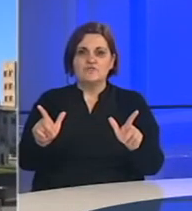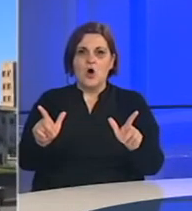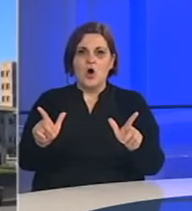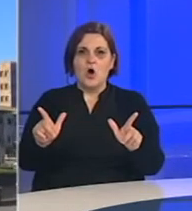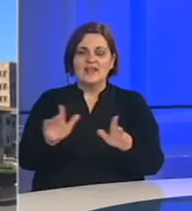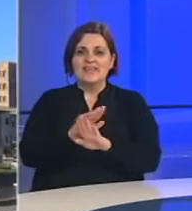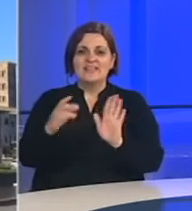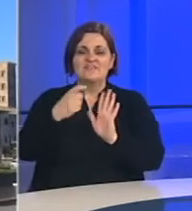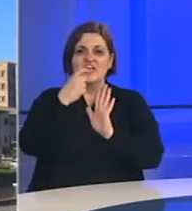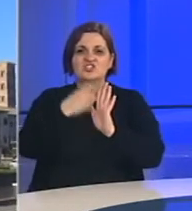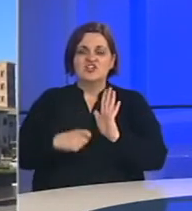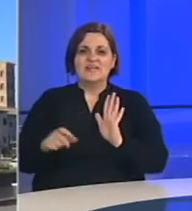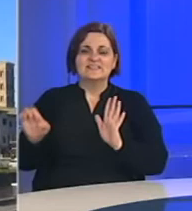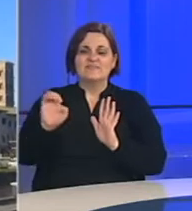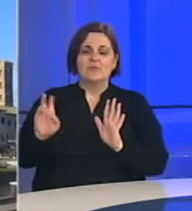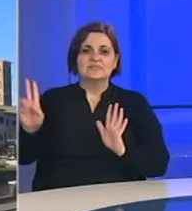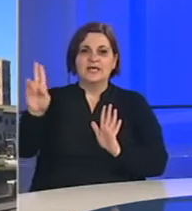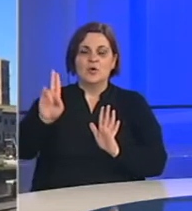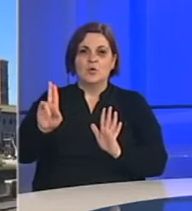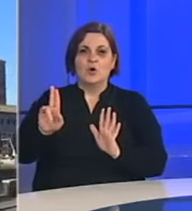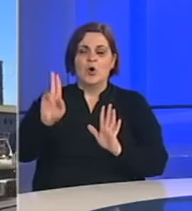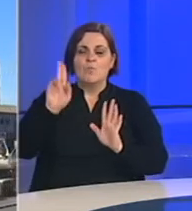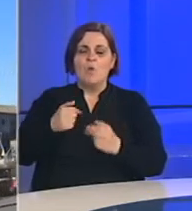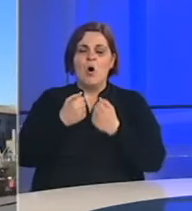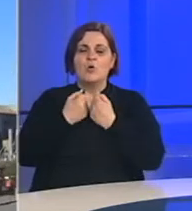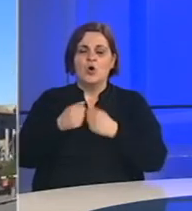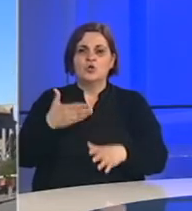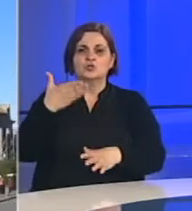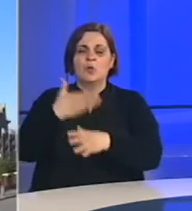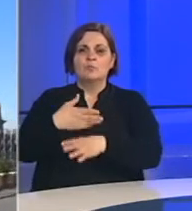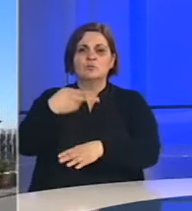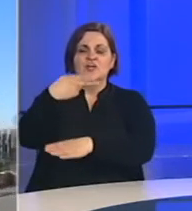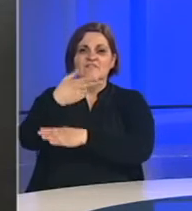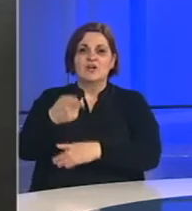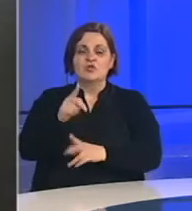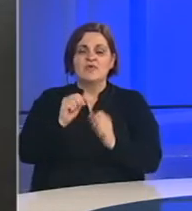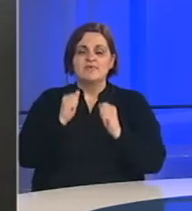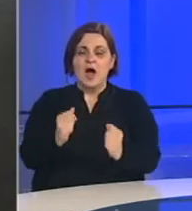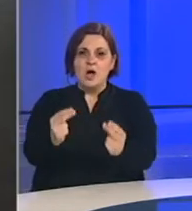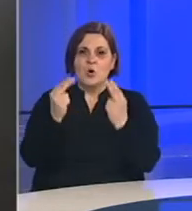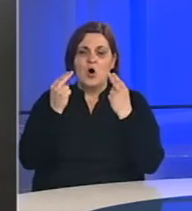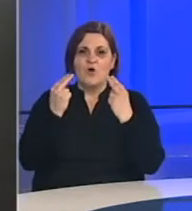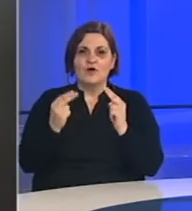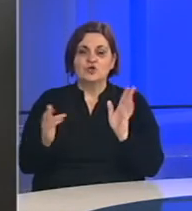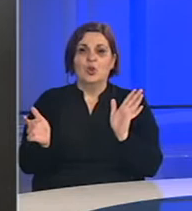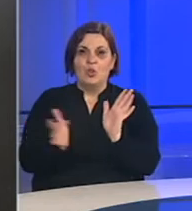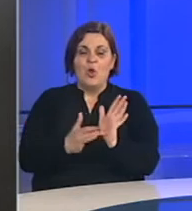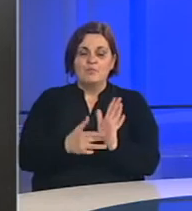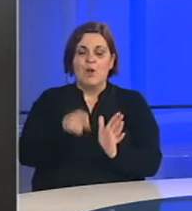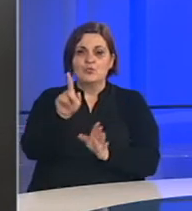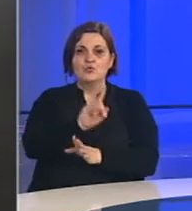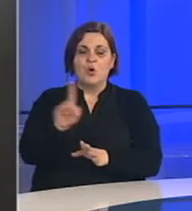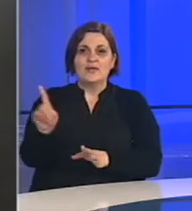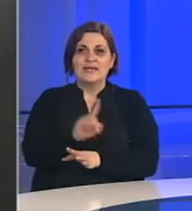sve članice mogu zlobodno pomoći firmama to je verlo važno normalno to nije